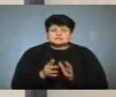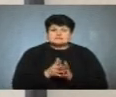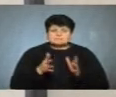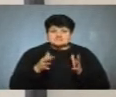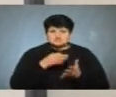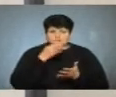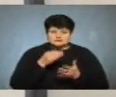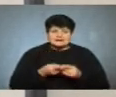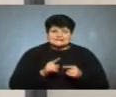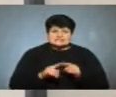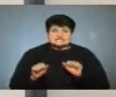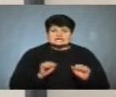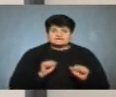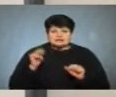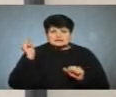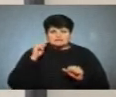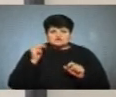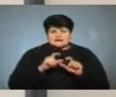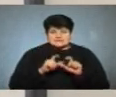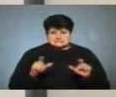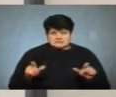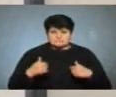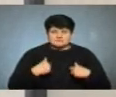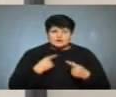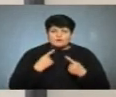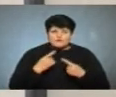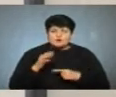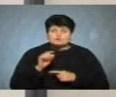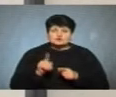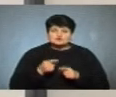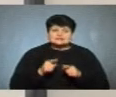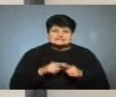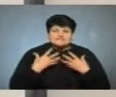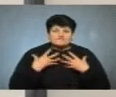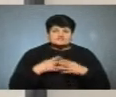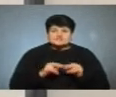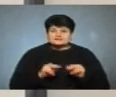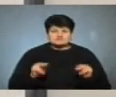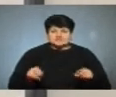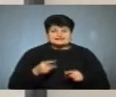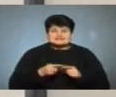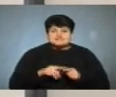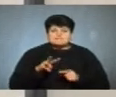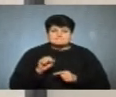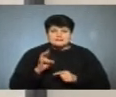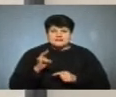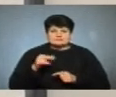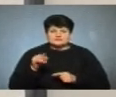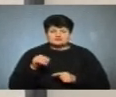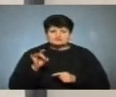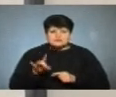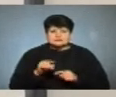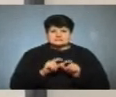відповідальність лежить на керівниках навчальних закладів. Ми говоримо, що це уже не педагог, це менеджер закладу, який